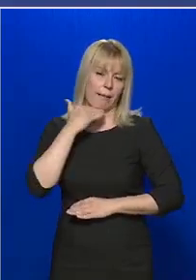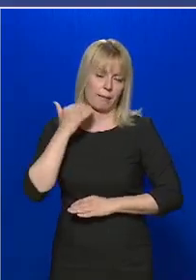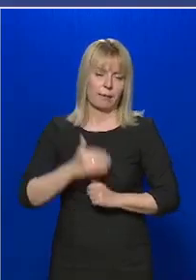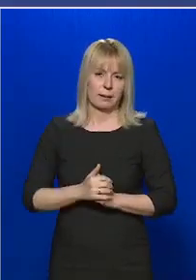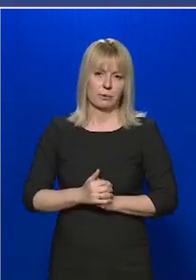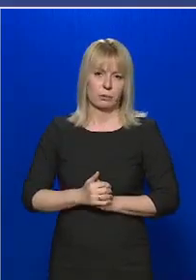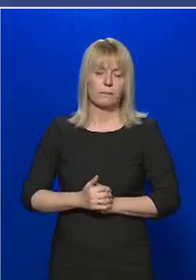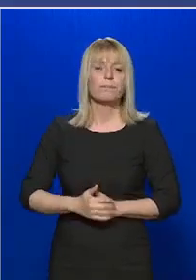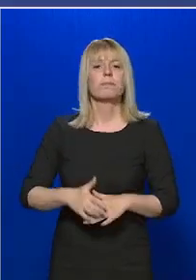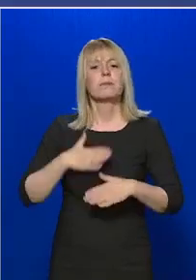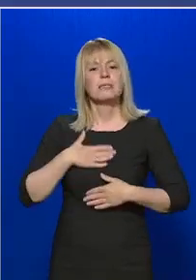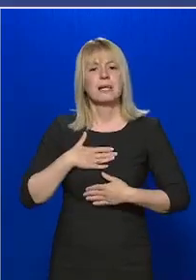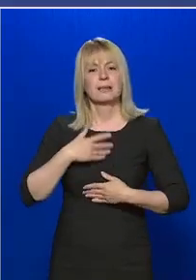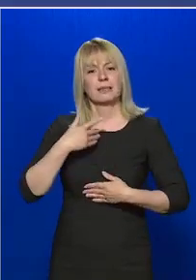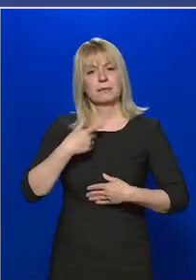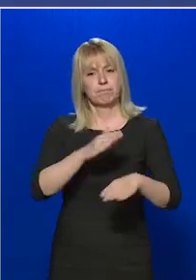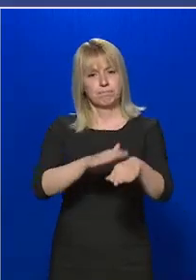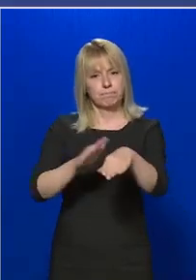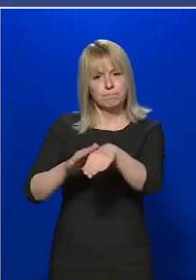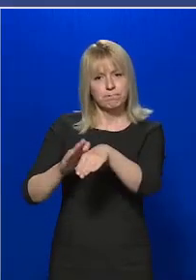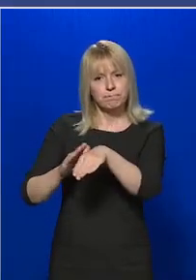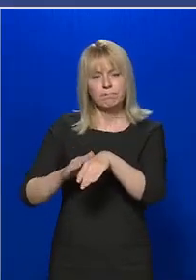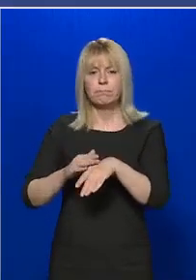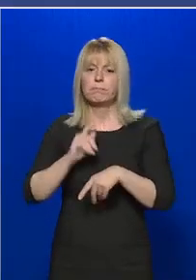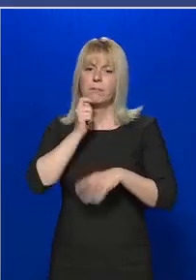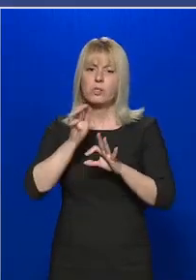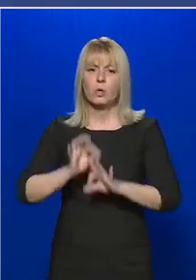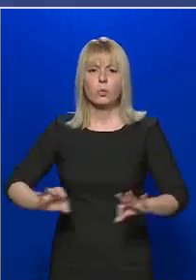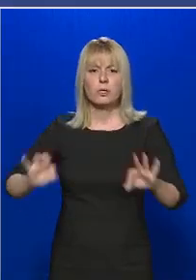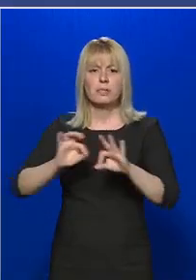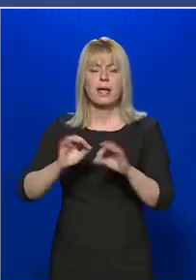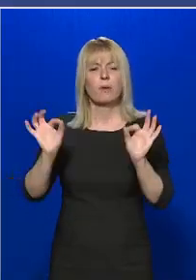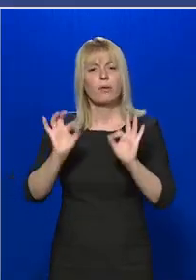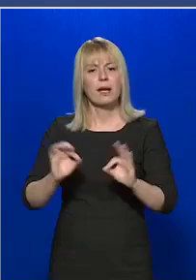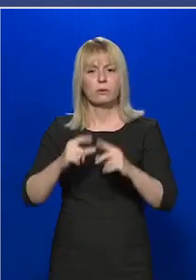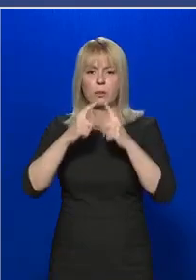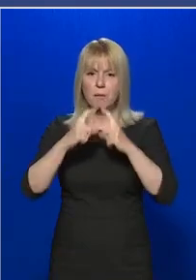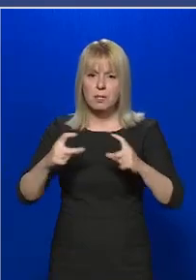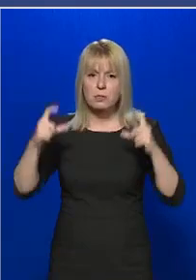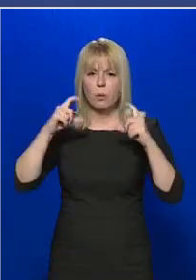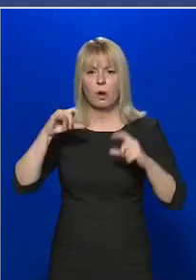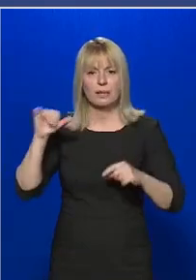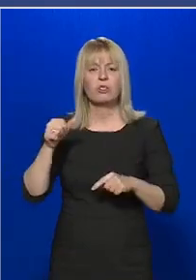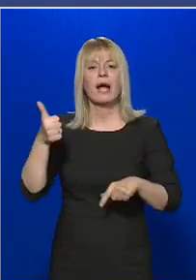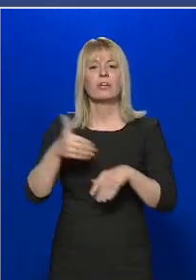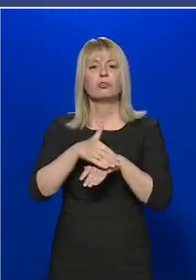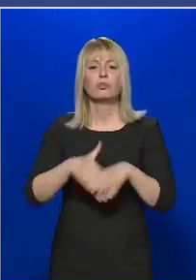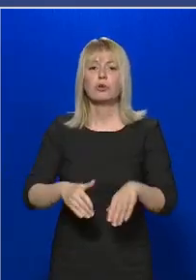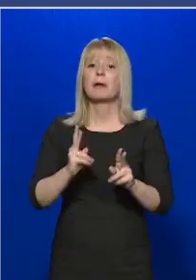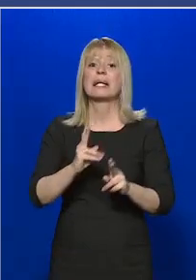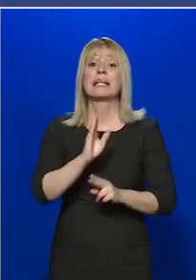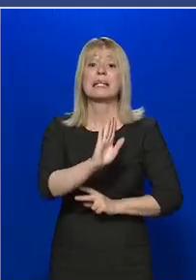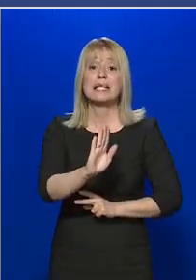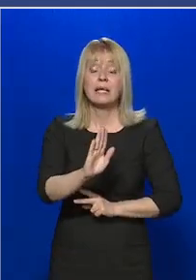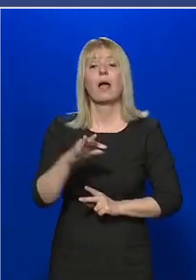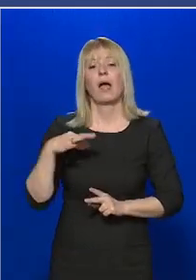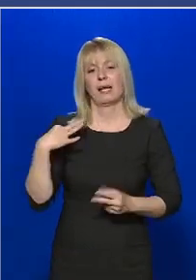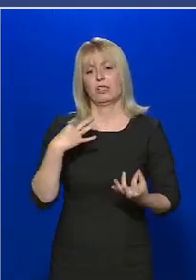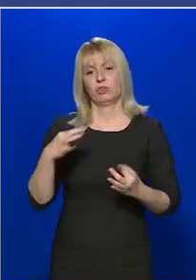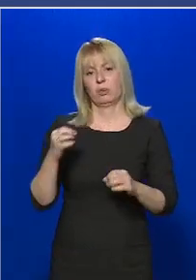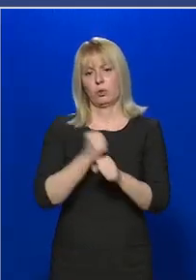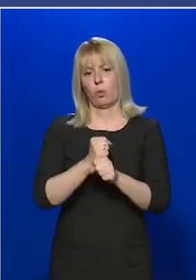Szeretném felhívni önöknek a figyelmét, hogy a Magyarországon gyártott maszkokat is elsősorban az egészségügyi dolgozóknak az